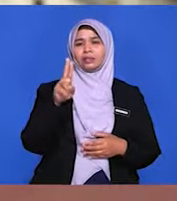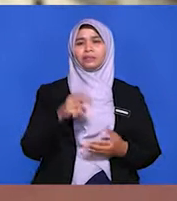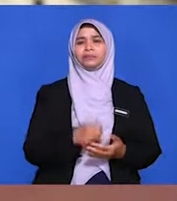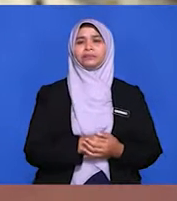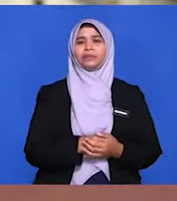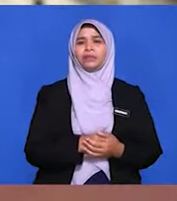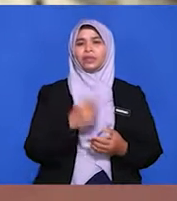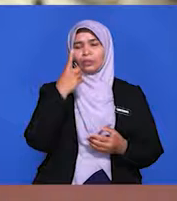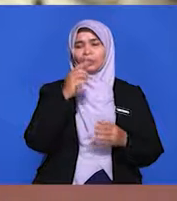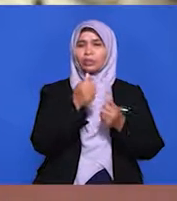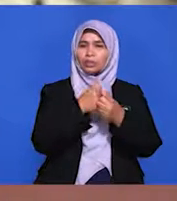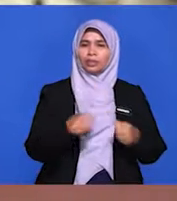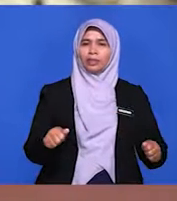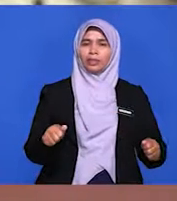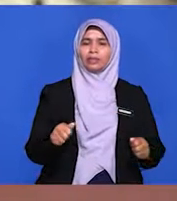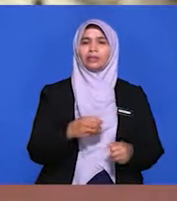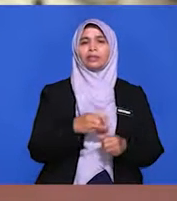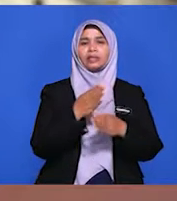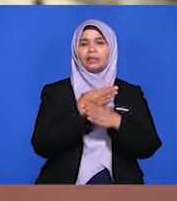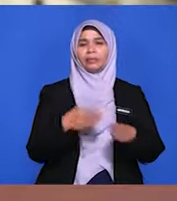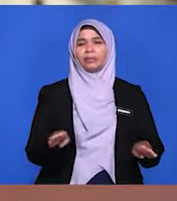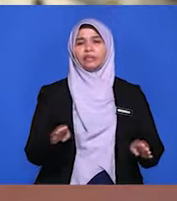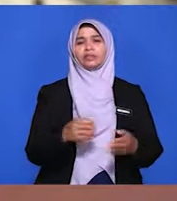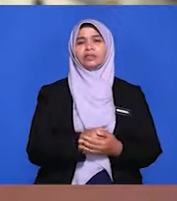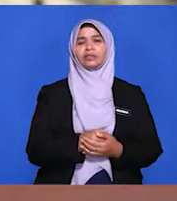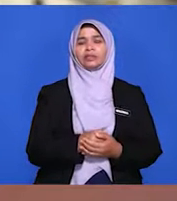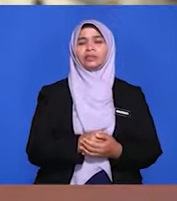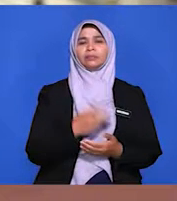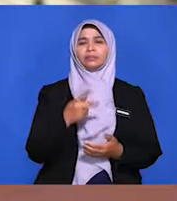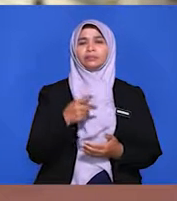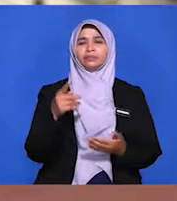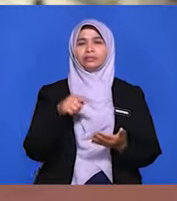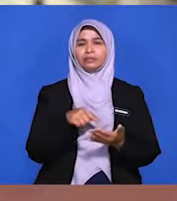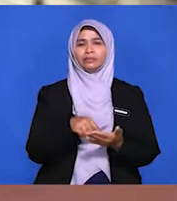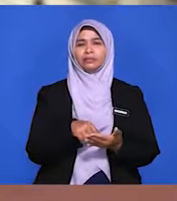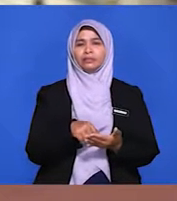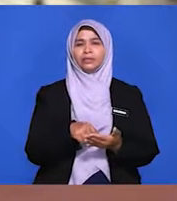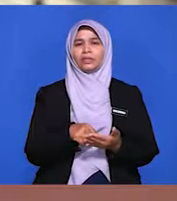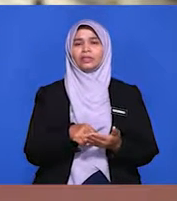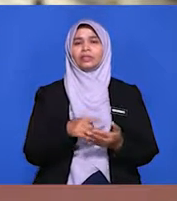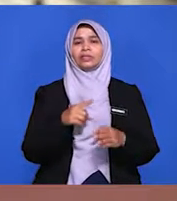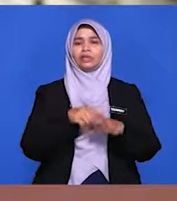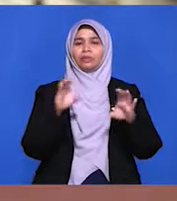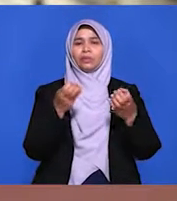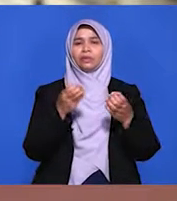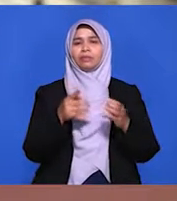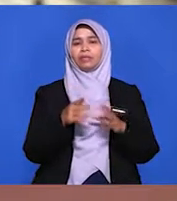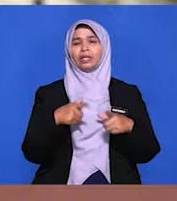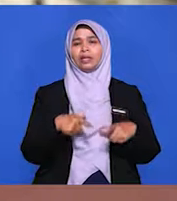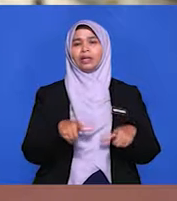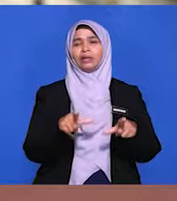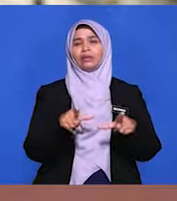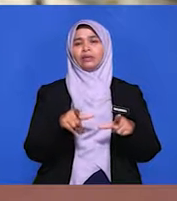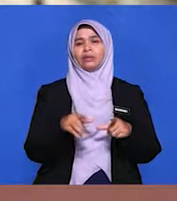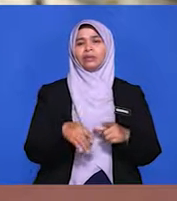kebebasan dan berkecuali. Perkara inilah yang diperakukan melalui peristiharan Zon of